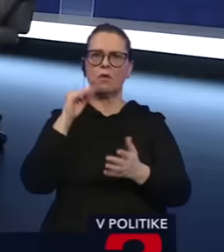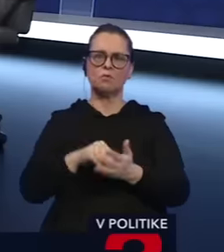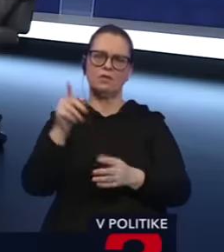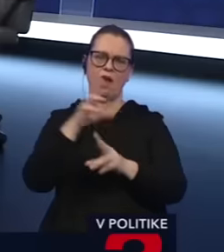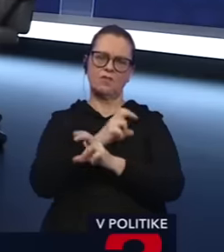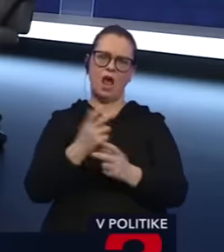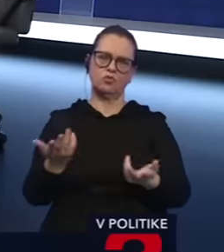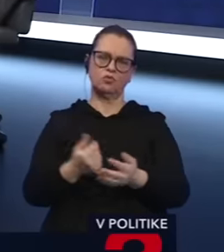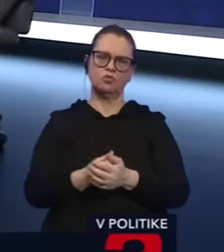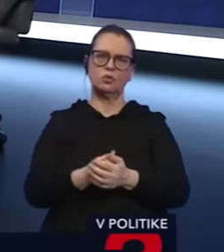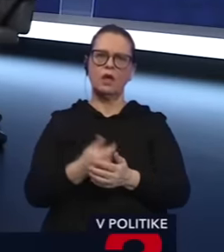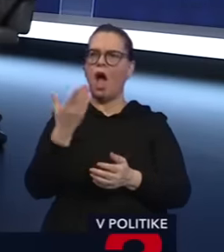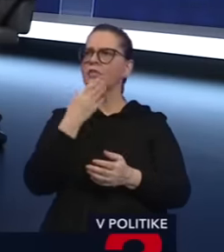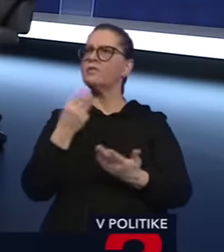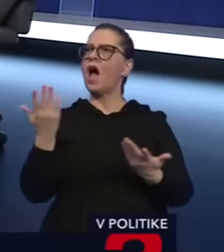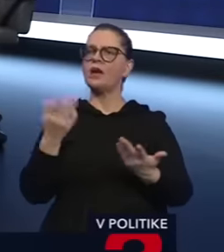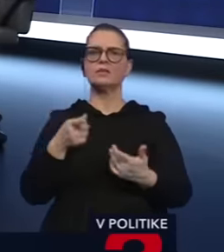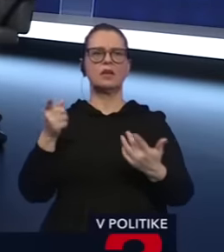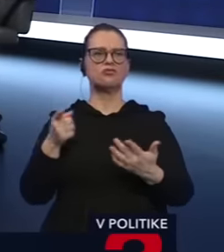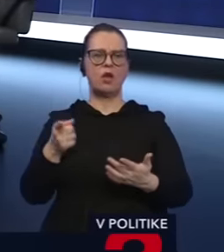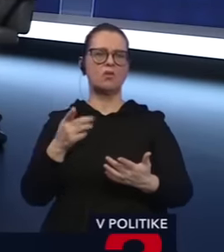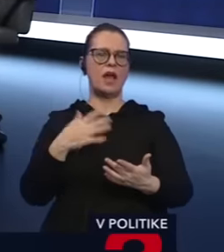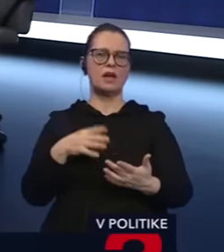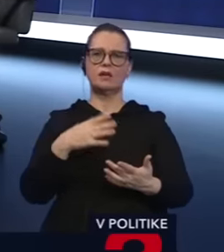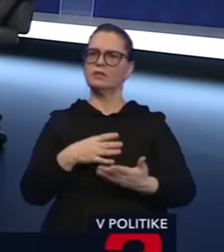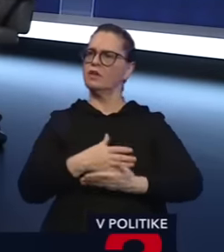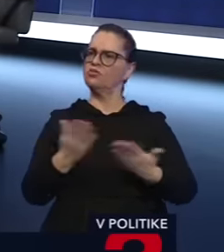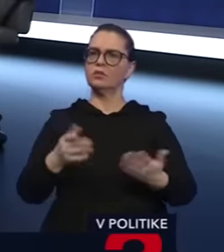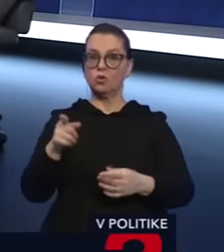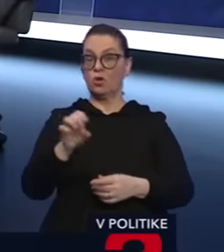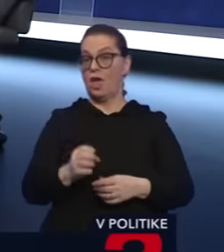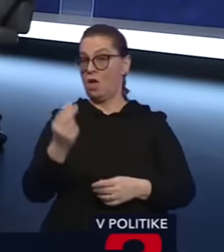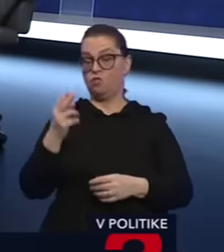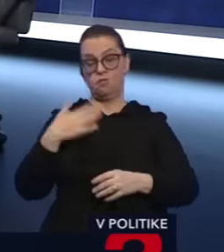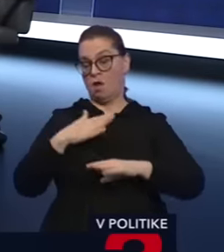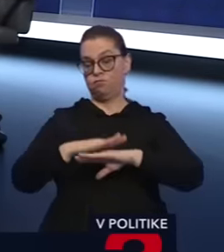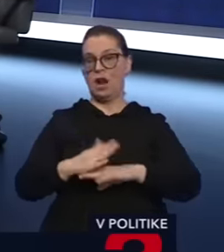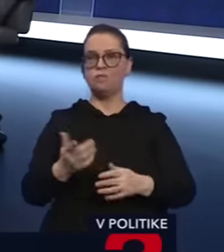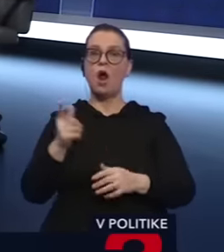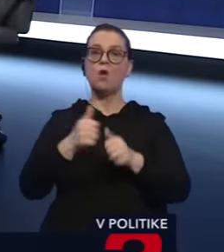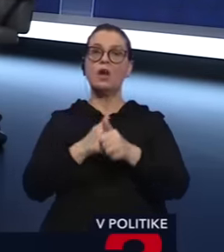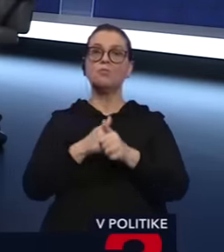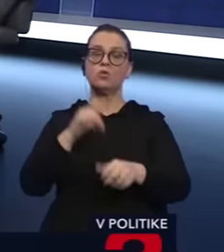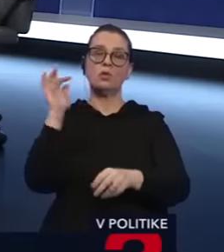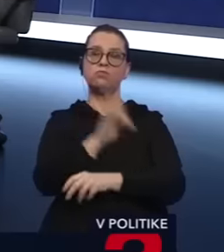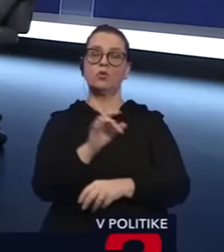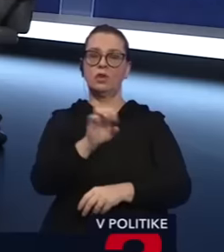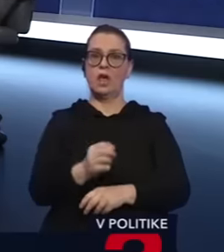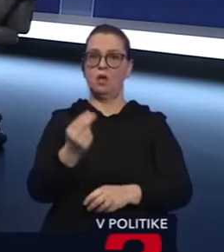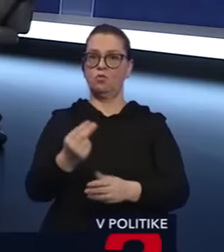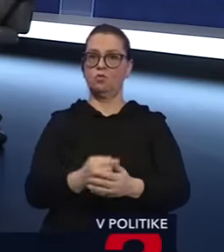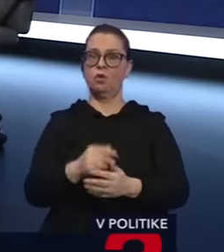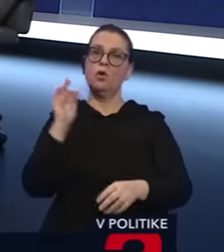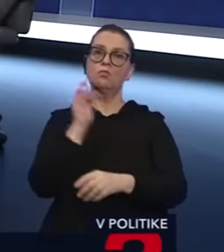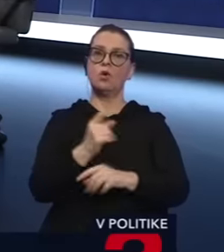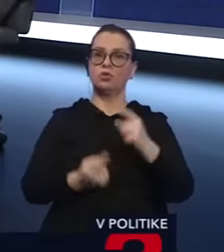Rakúsku a tvári sa, že ako ona chce všechno zjednočovať. Európska únia a právo svobodného... Lenže ona bojuje proti Európskej únii. Ona bojuje proti